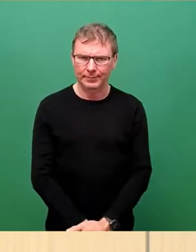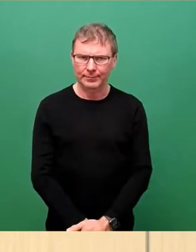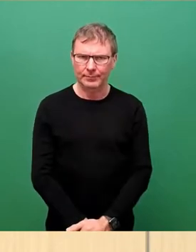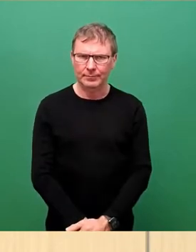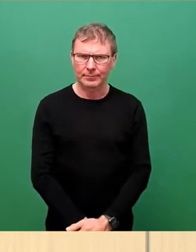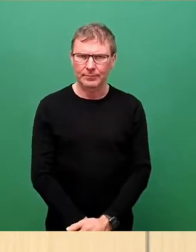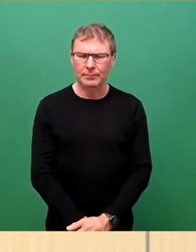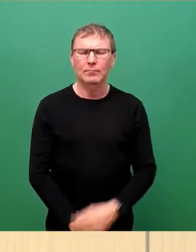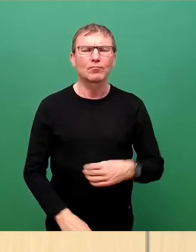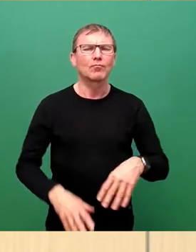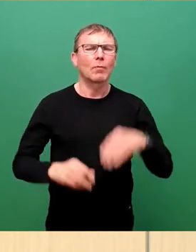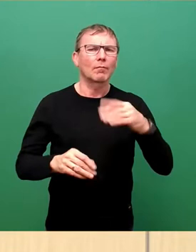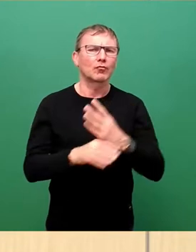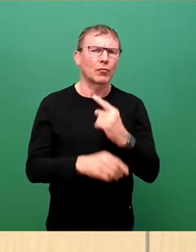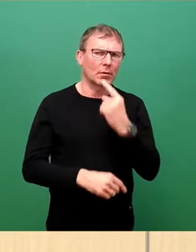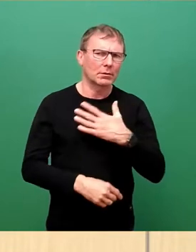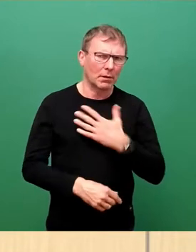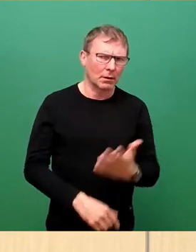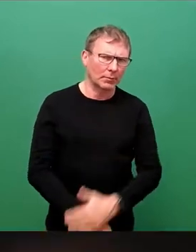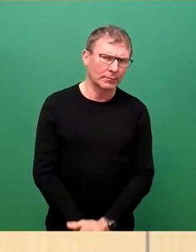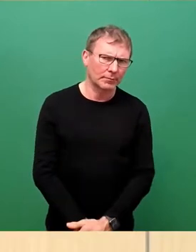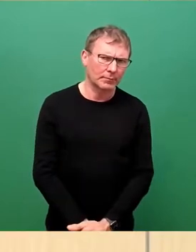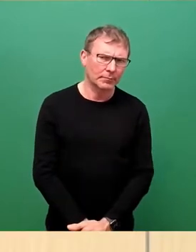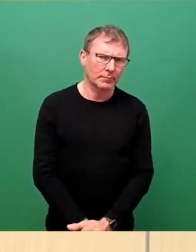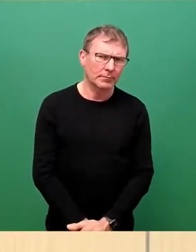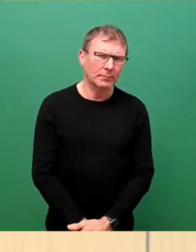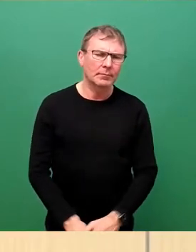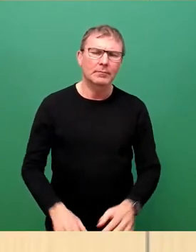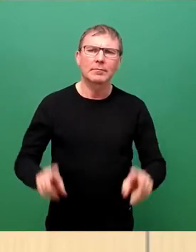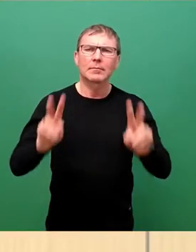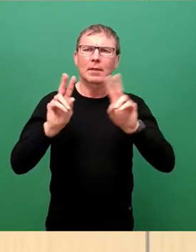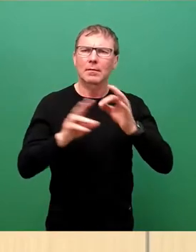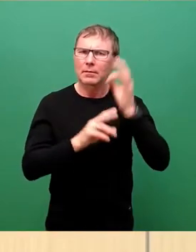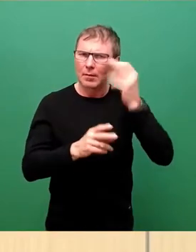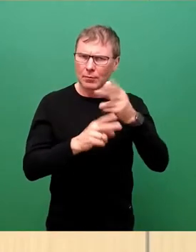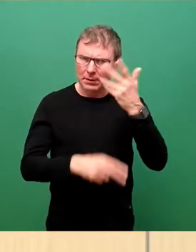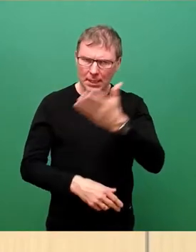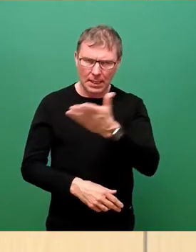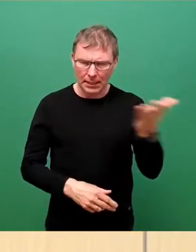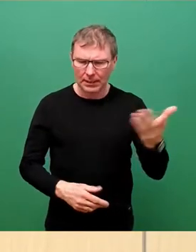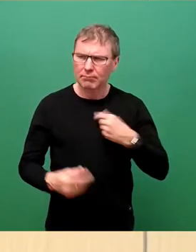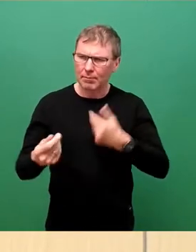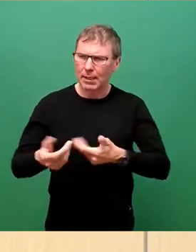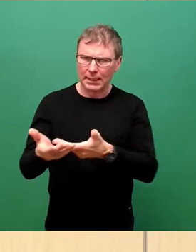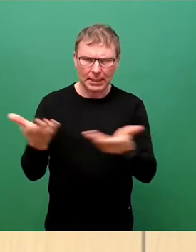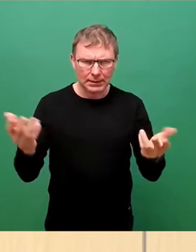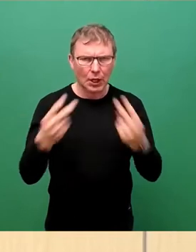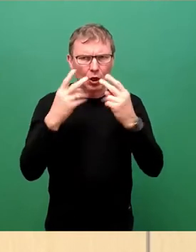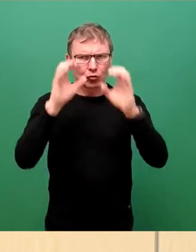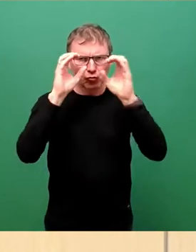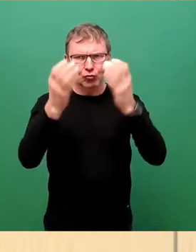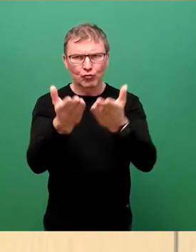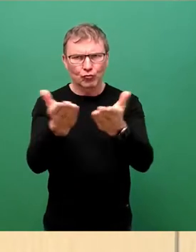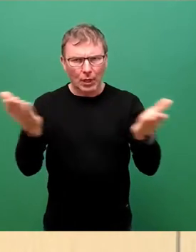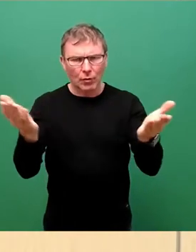bei der Tagesordnung auch gesagt habe. Meine sehr geehrten Damen und Herren, verehrte Gäste und Zuschauer, sehr geehrte